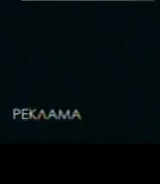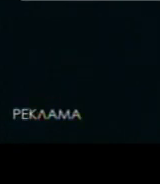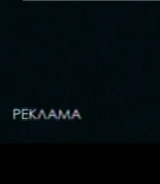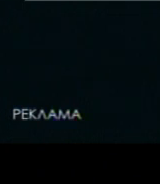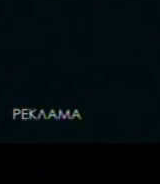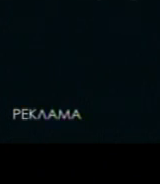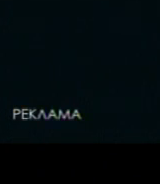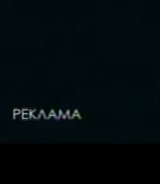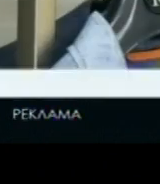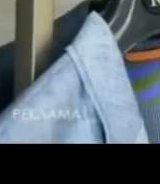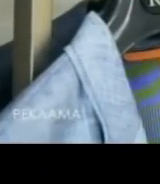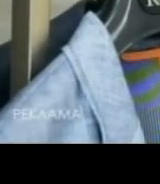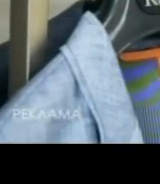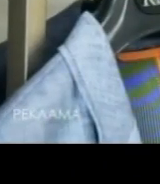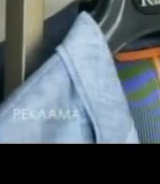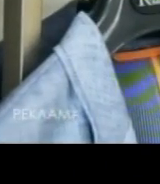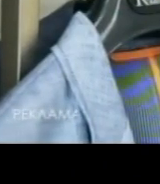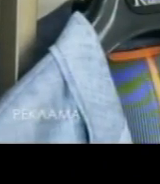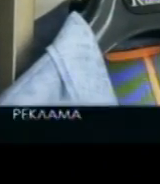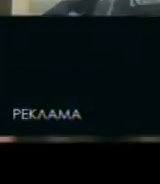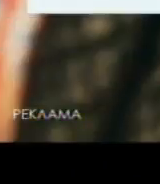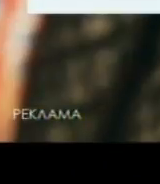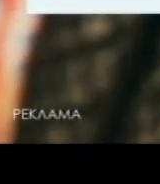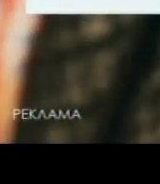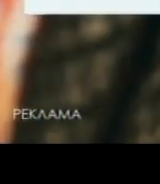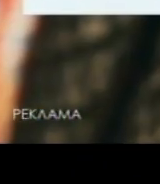Одяг ведучих від торгової марки «Ролада».